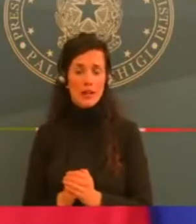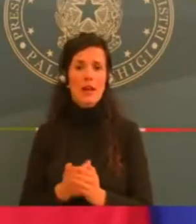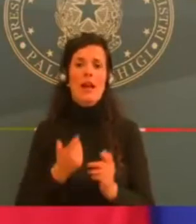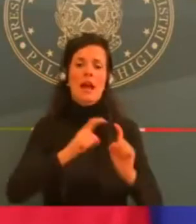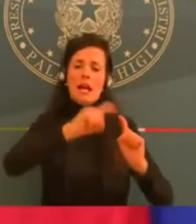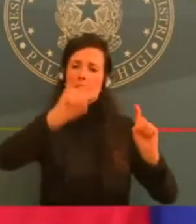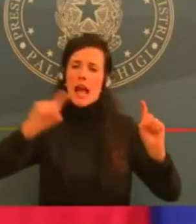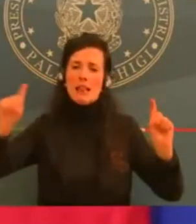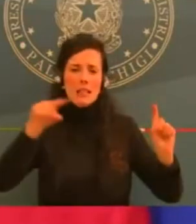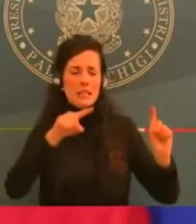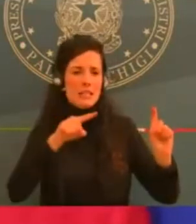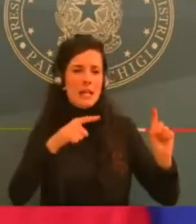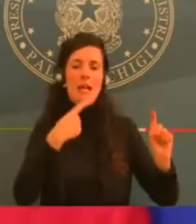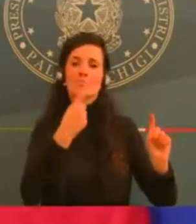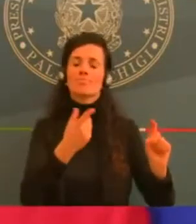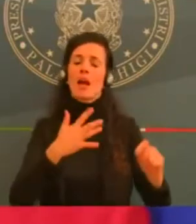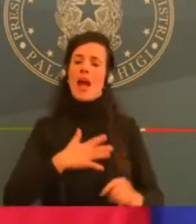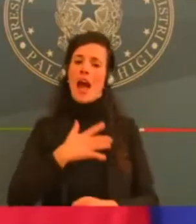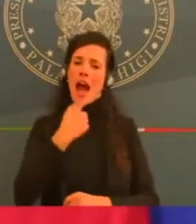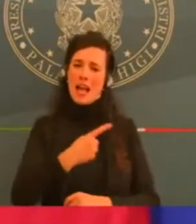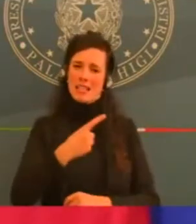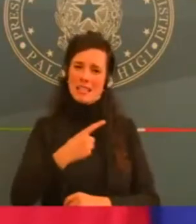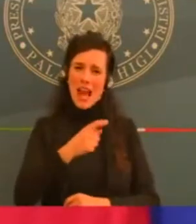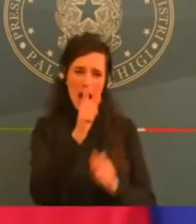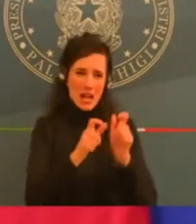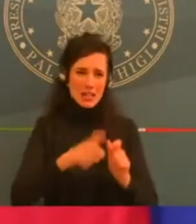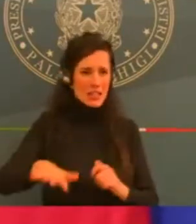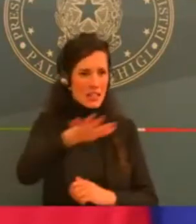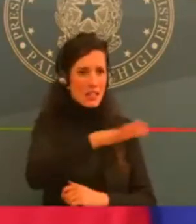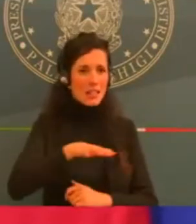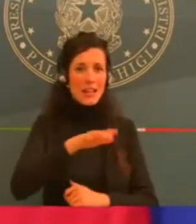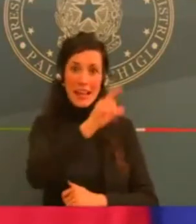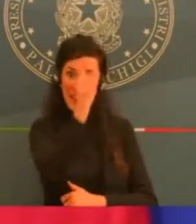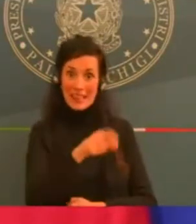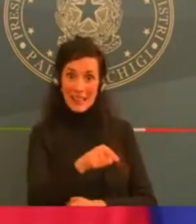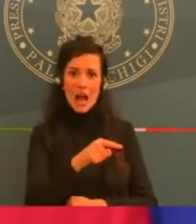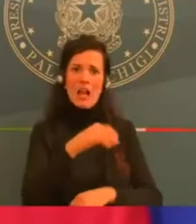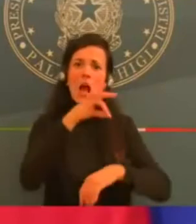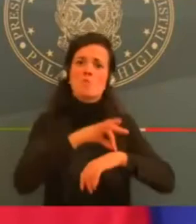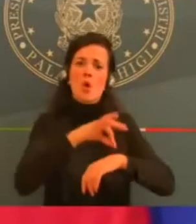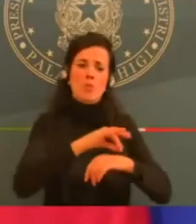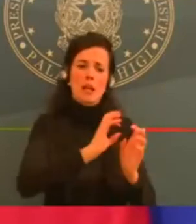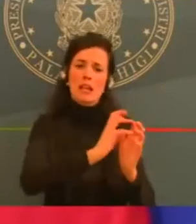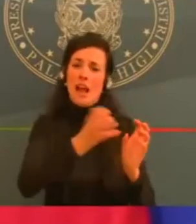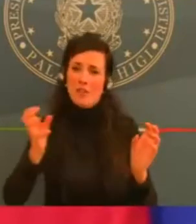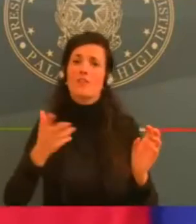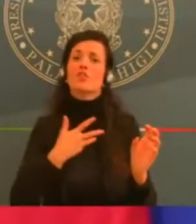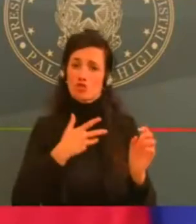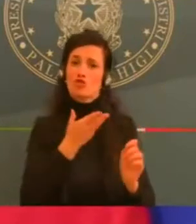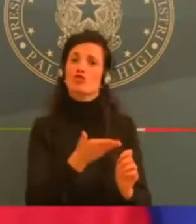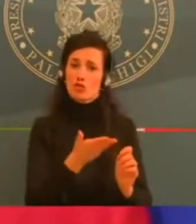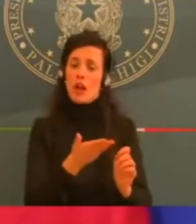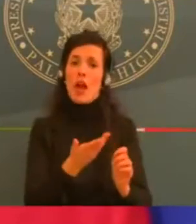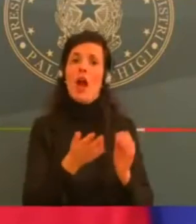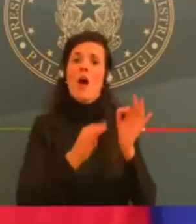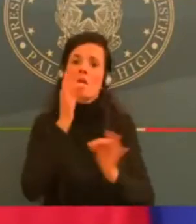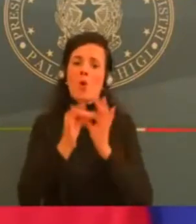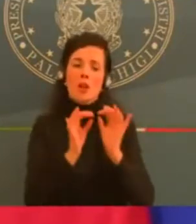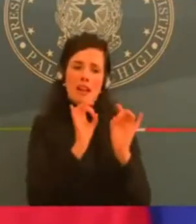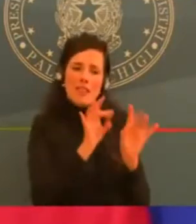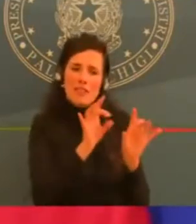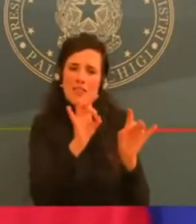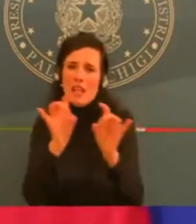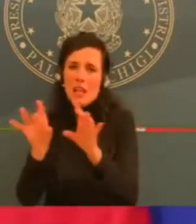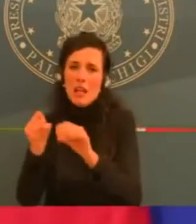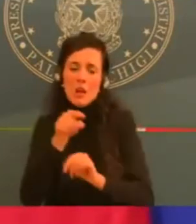virus colpisce, quindi la morte colpisce le persone che hanno già delle comorbidità. Dipende anche dalle